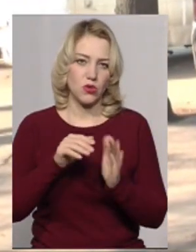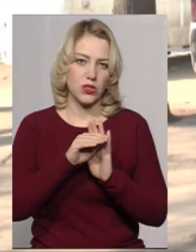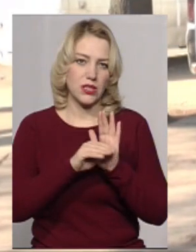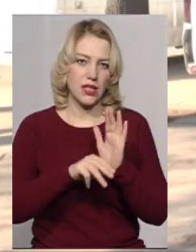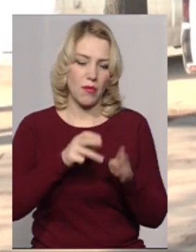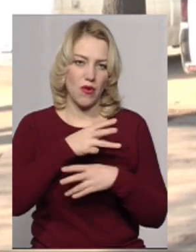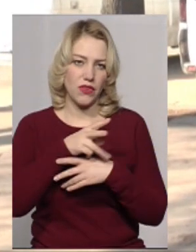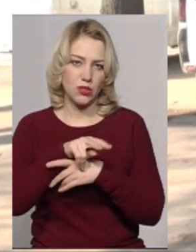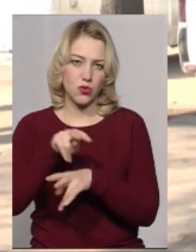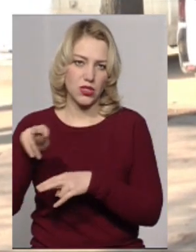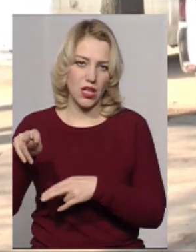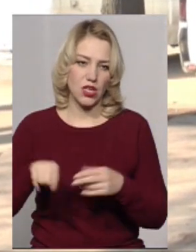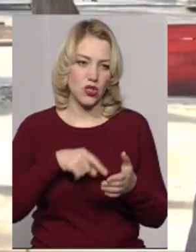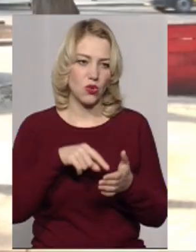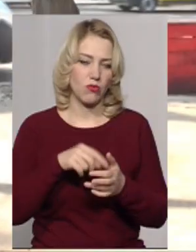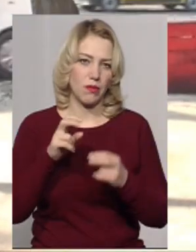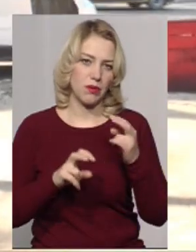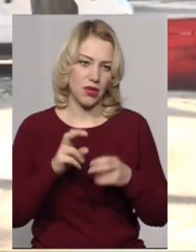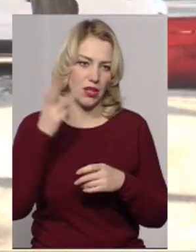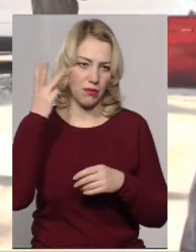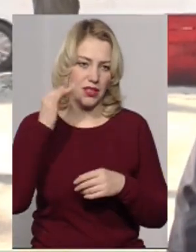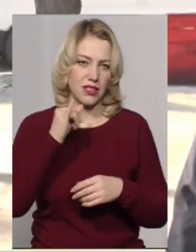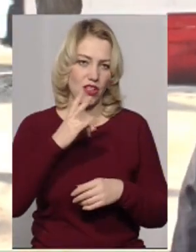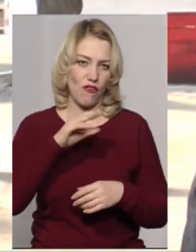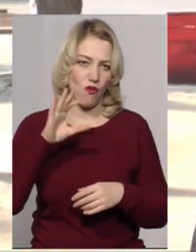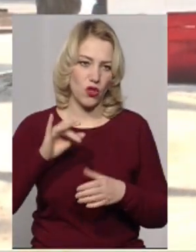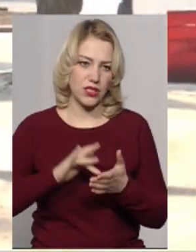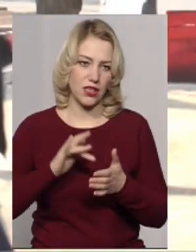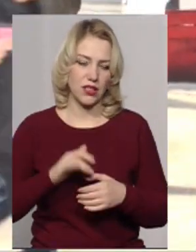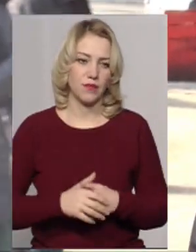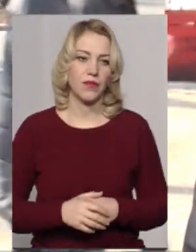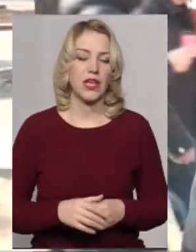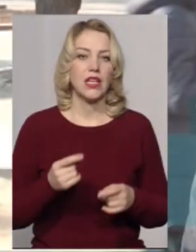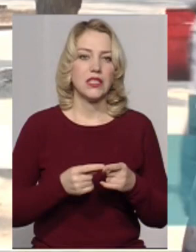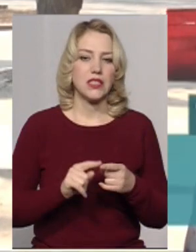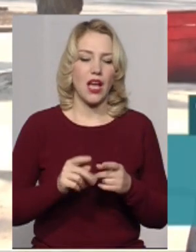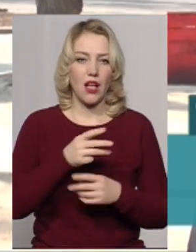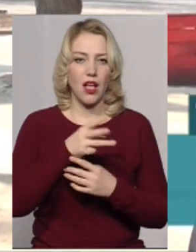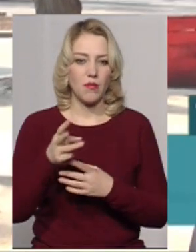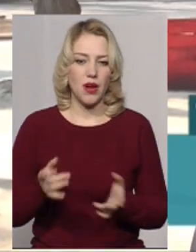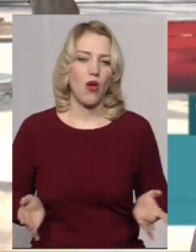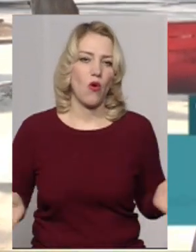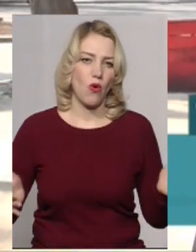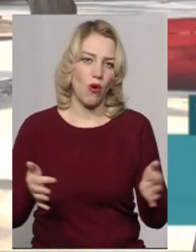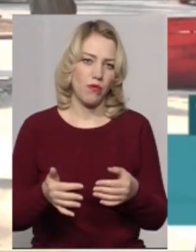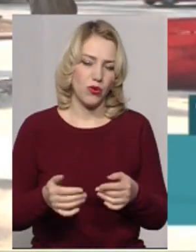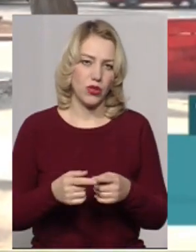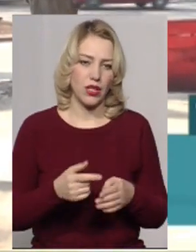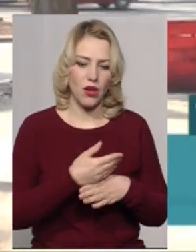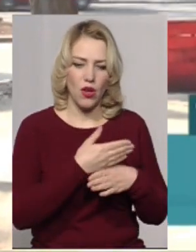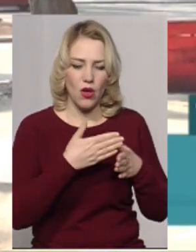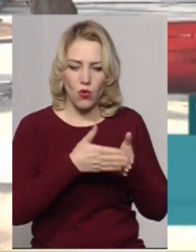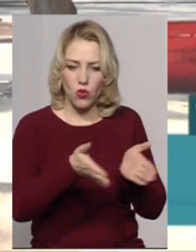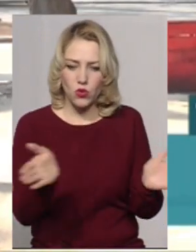відеоспостереження комунального підприємства «Хмельницьк інфоцентр» Андрій Свінціцький. Ця камера охоплює кут зору близько